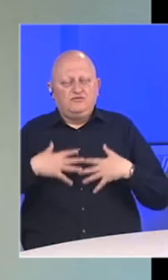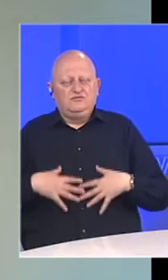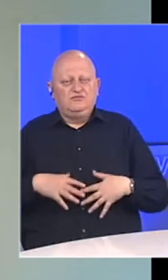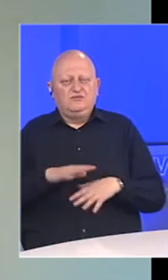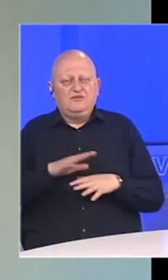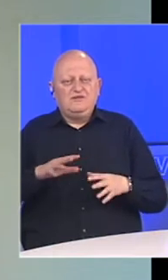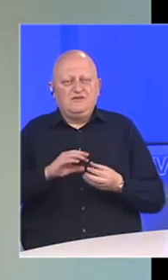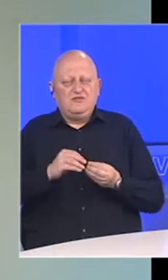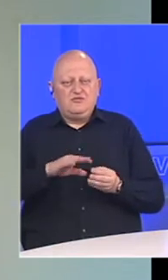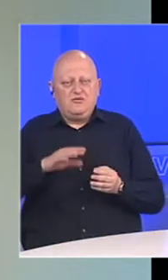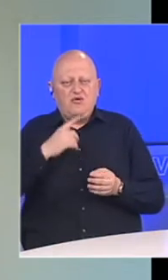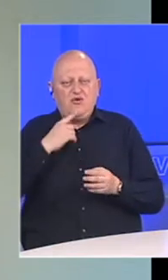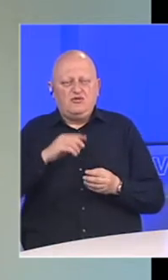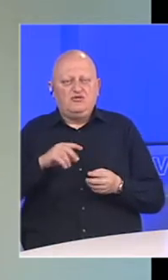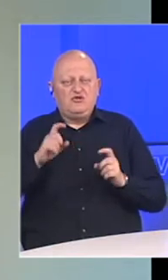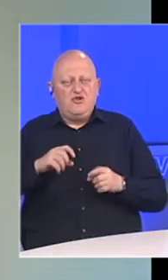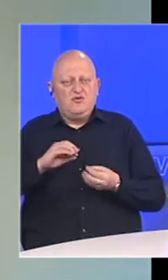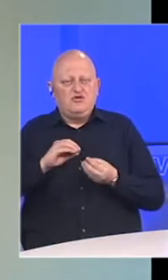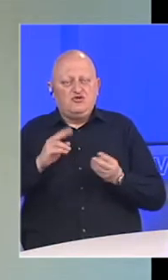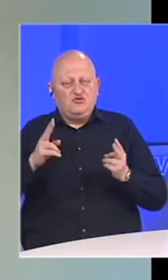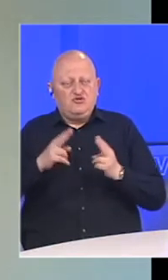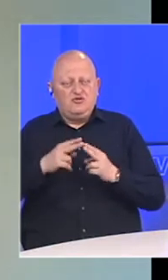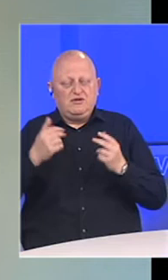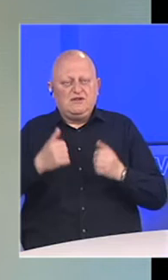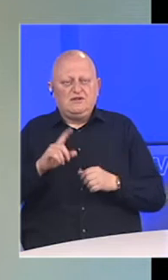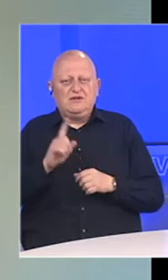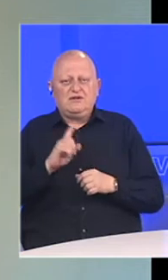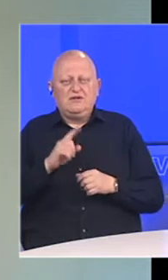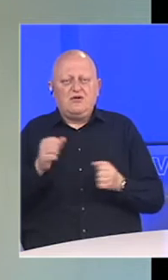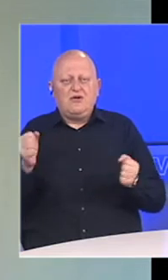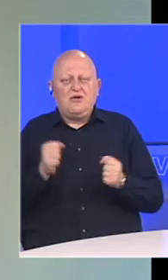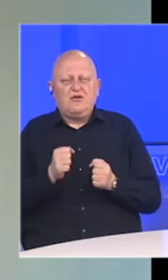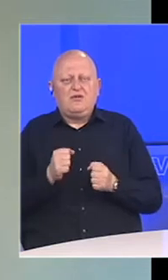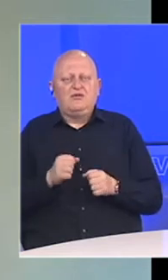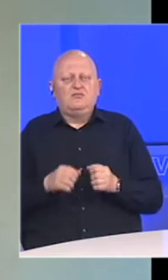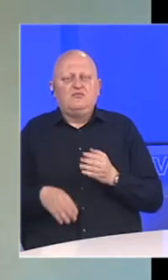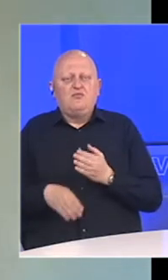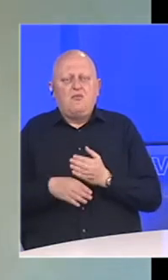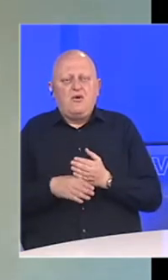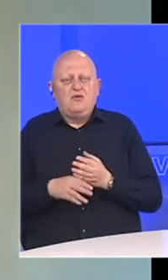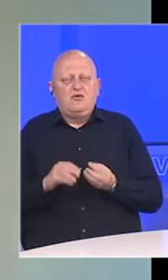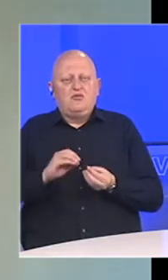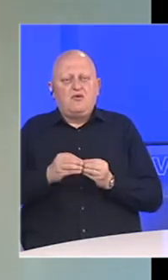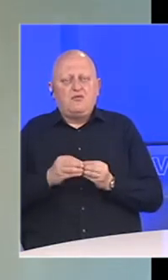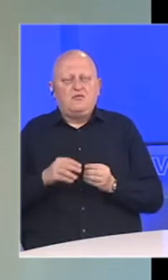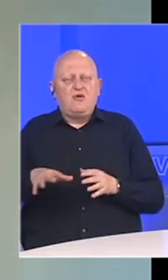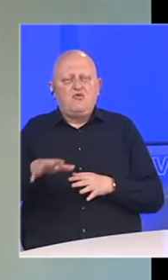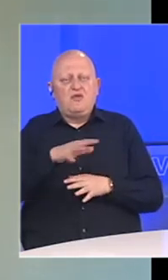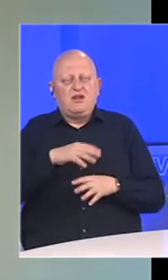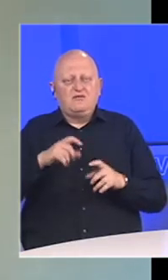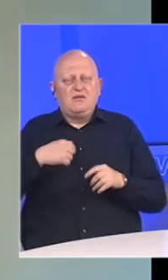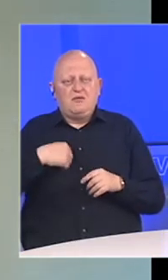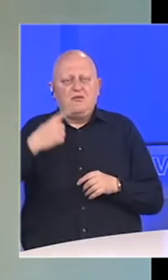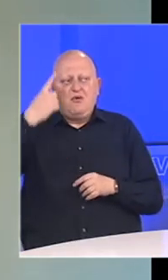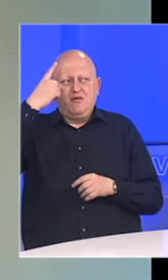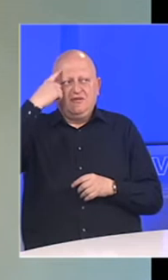Pored svih problema sa kojima se Romi sočavaju, za sada nije bilo ozbiljnih intervencija i kriza u romskim nasiljima, prema